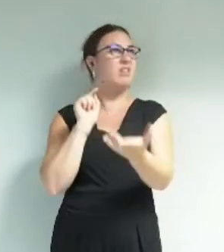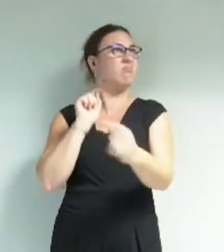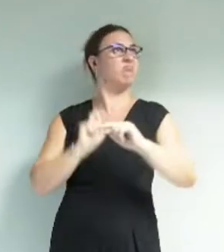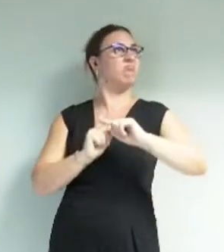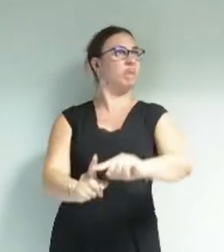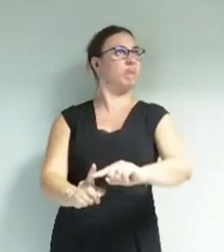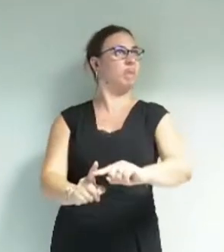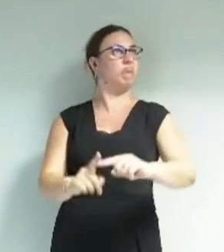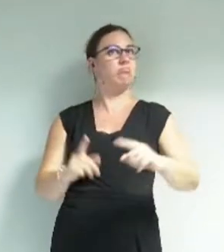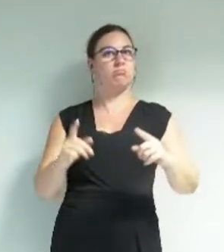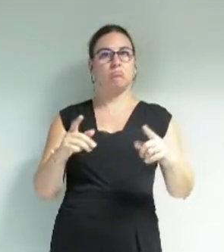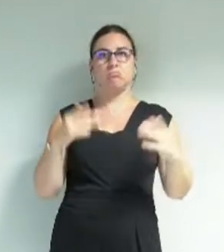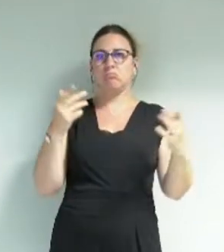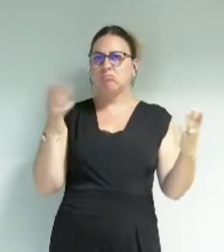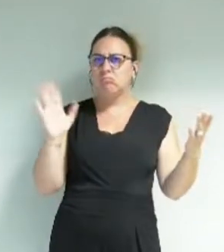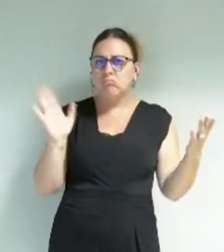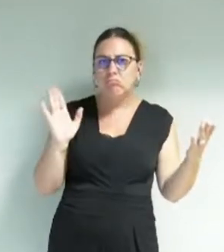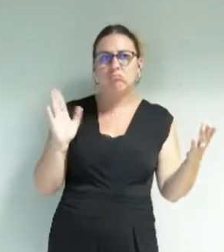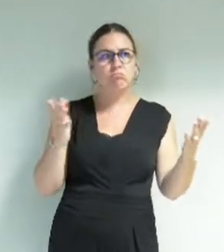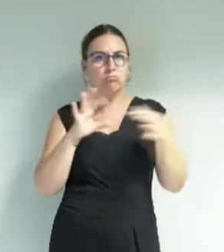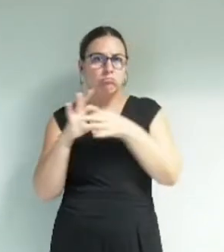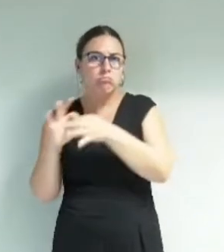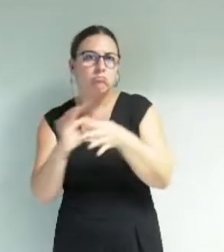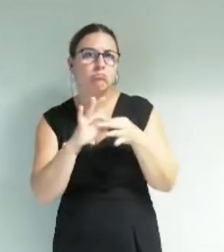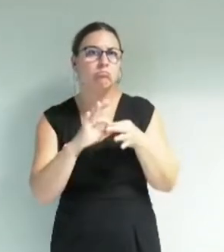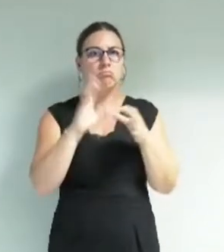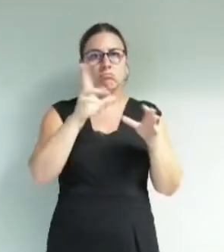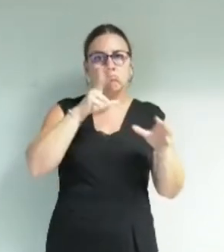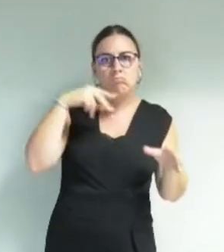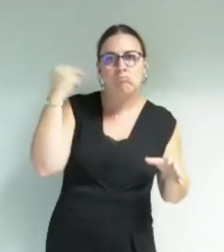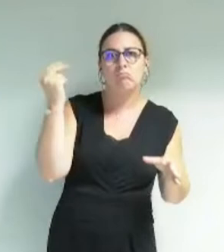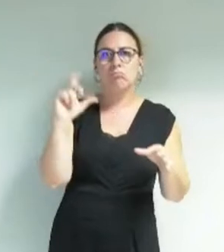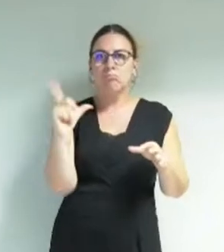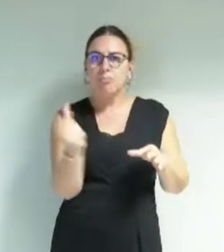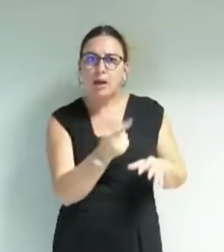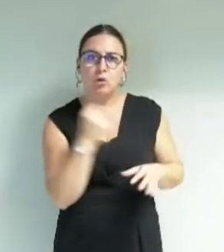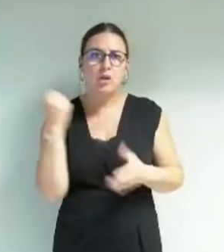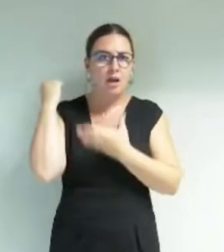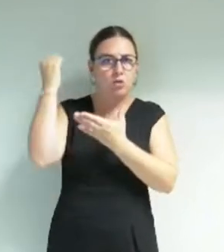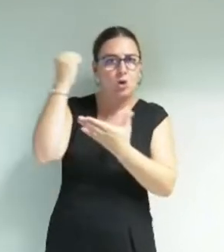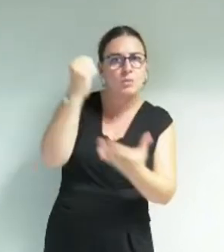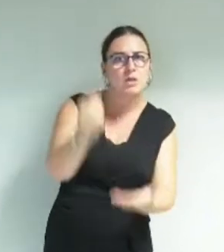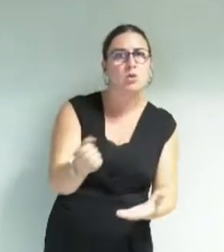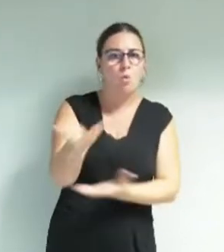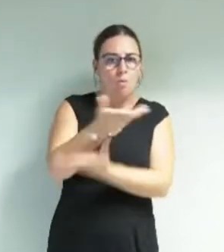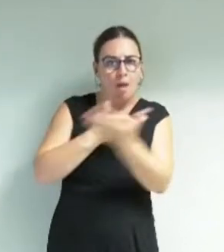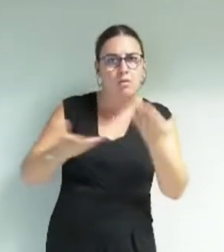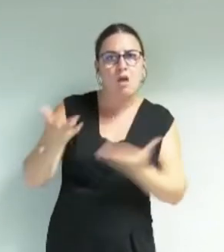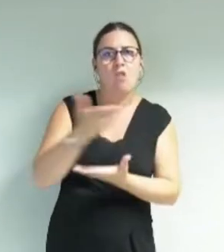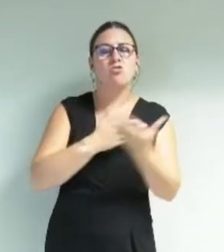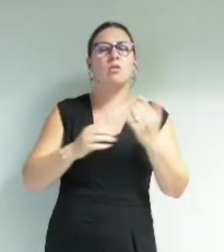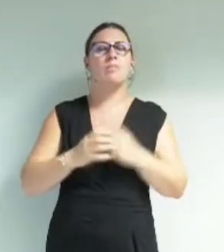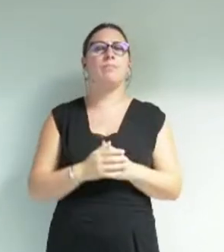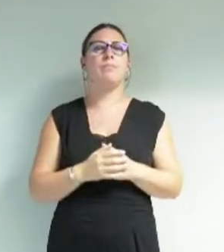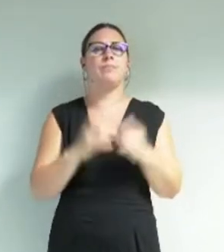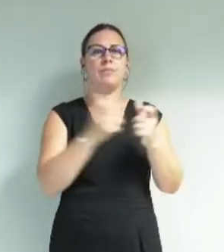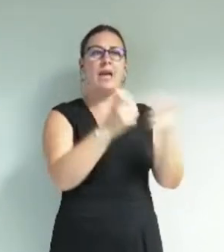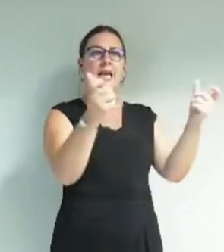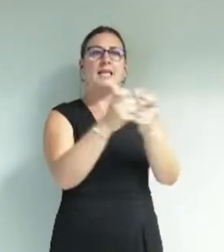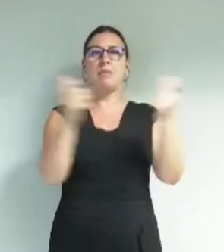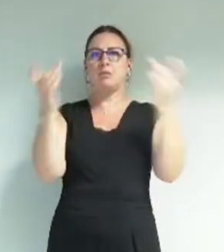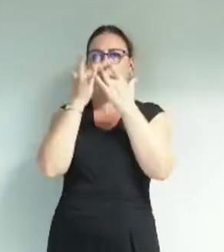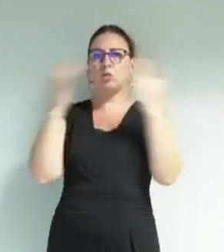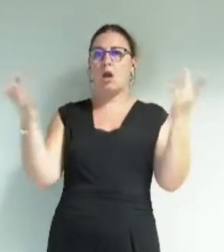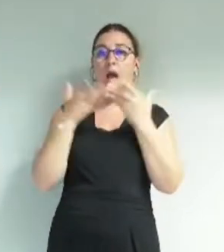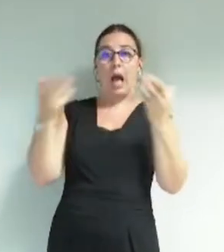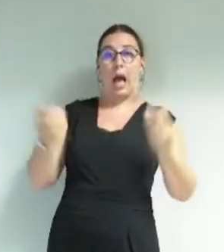communauté humaine, de partage, d'entraide, de solidarité, de transmission. Afin de rendre les établissements culturels municipaux